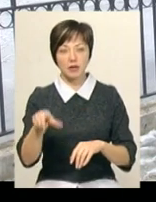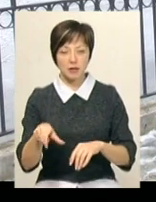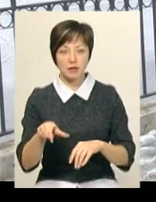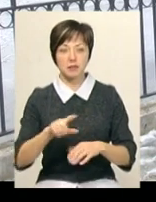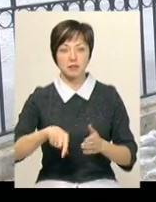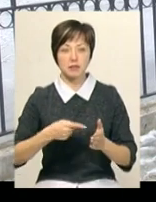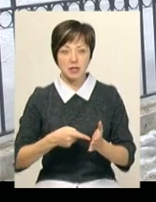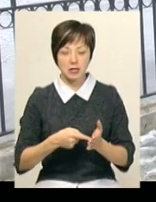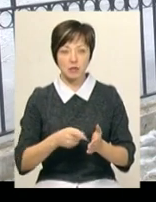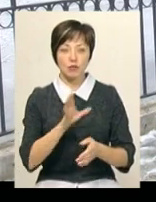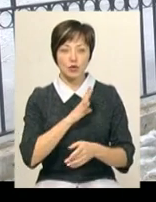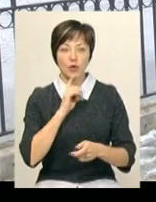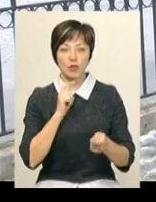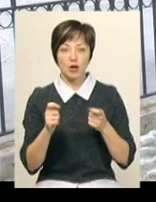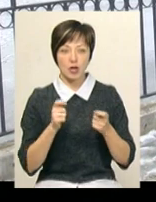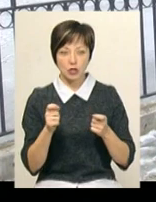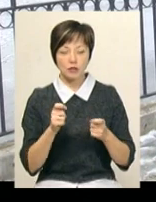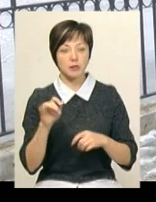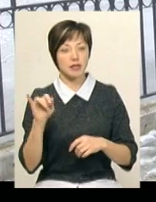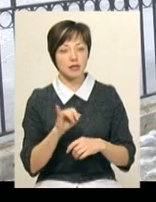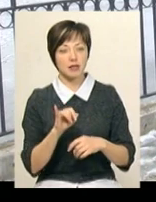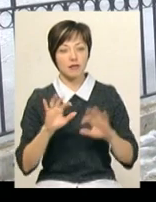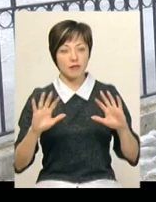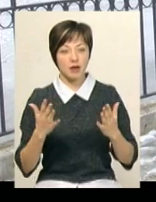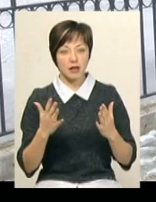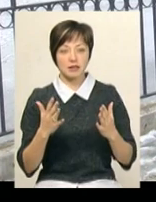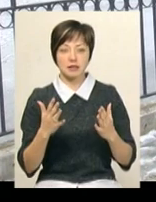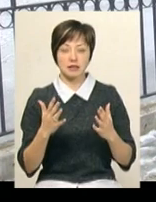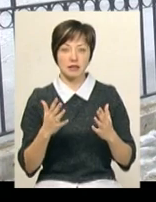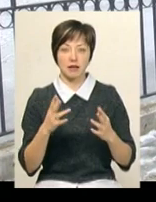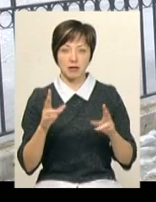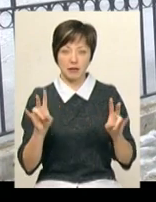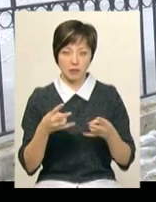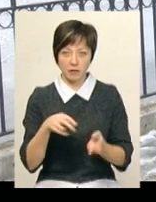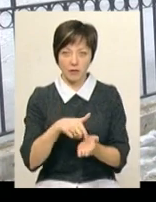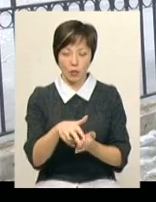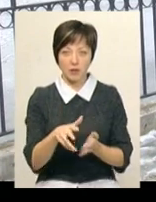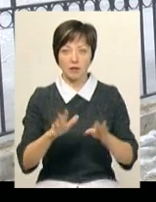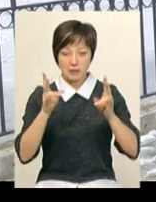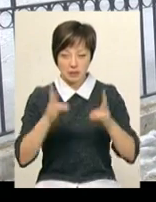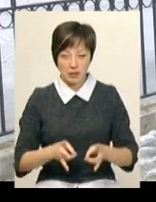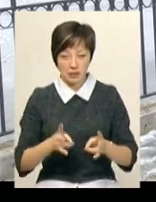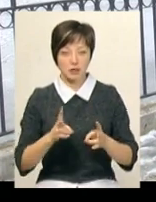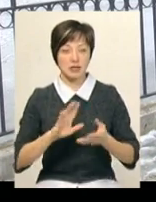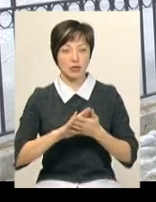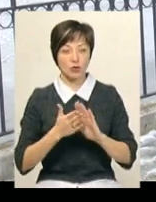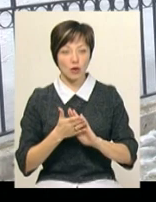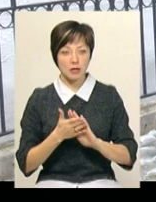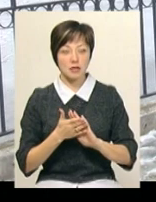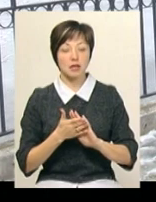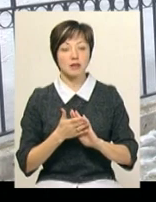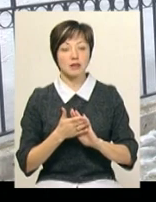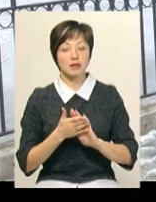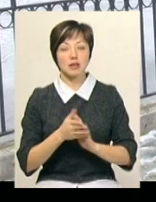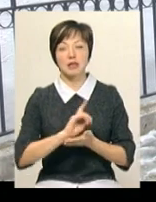мешканців міста бути обережними і в разі не виходити на кригу. І якщо вже сталася якась така надзвичайна подія,